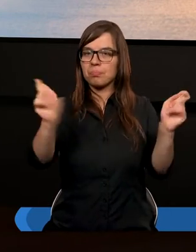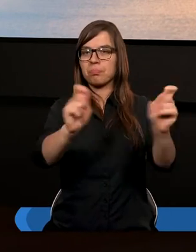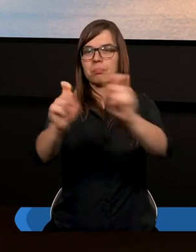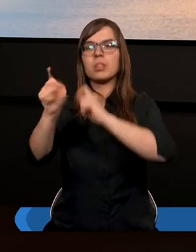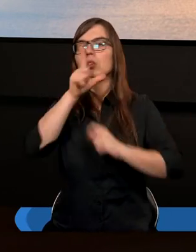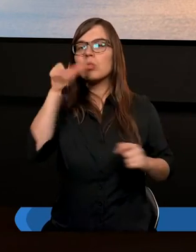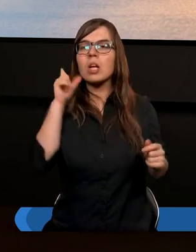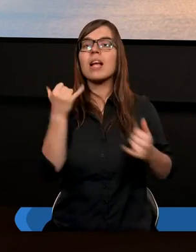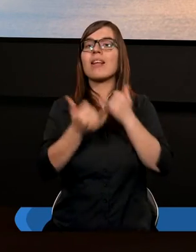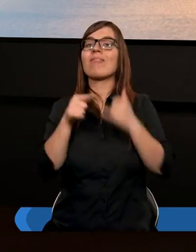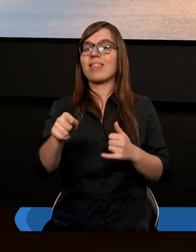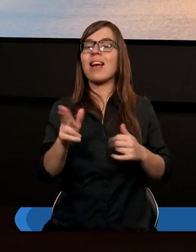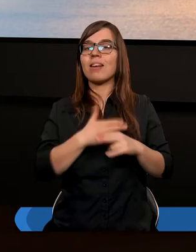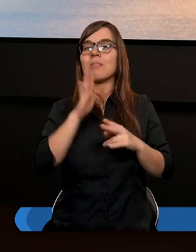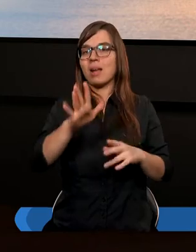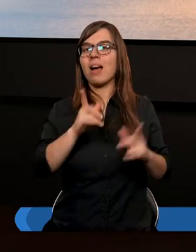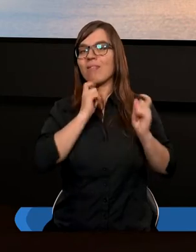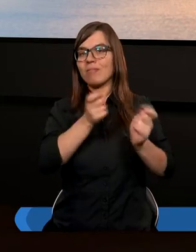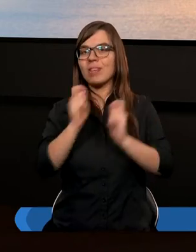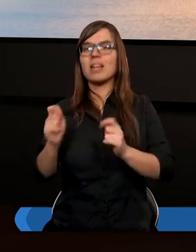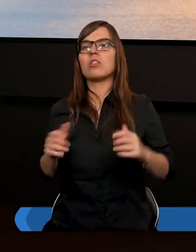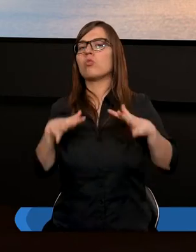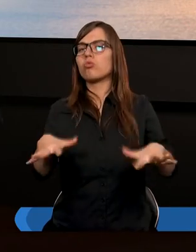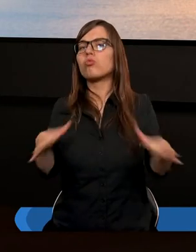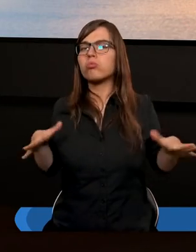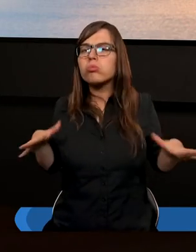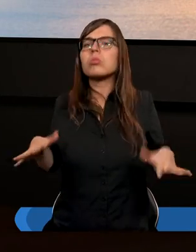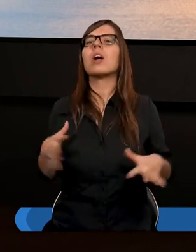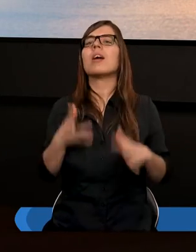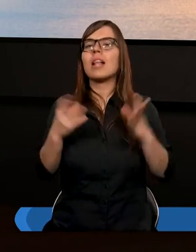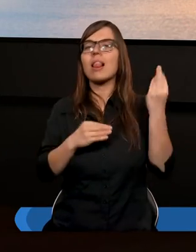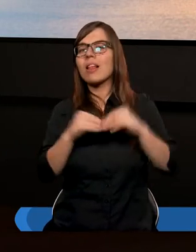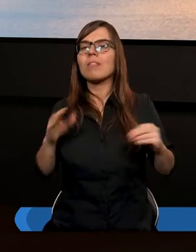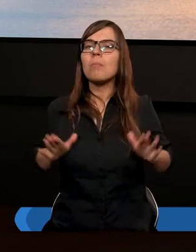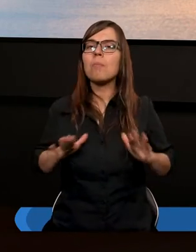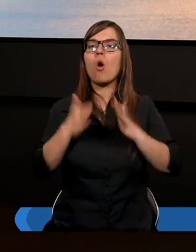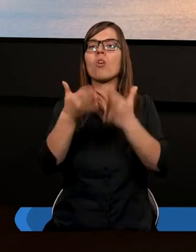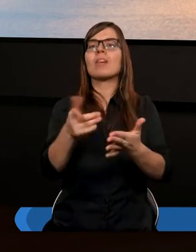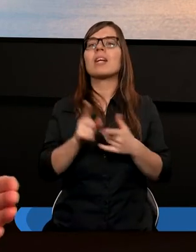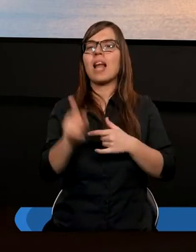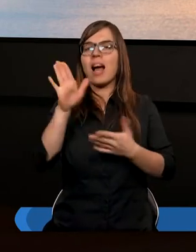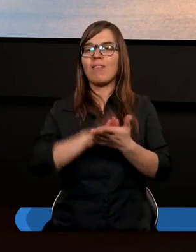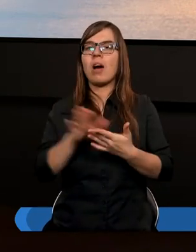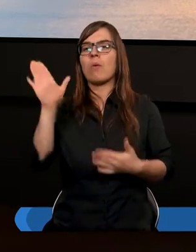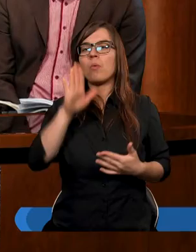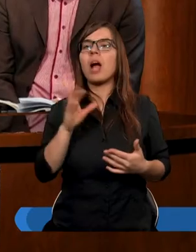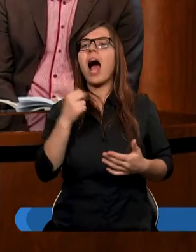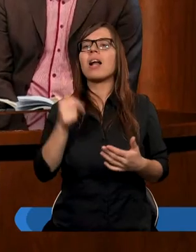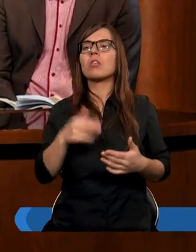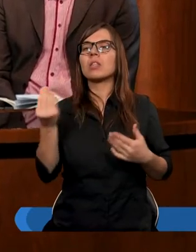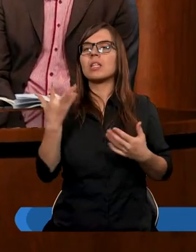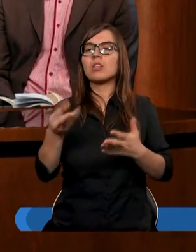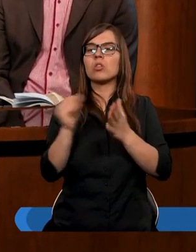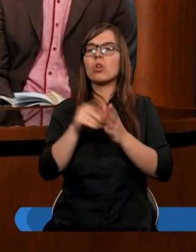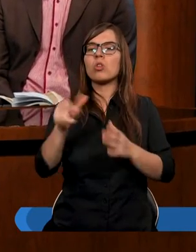abyśmy wtedy, kiedy mamy tych darów jak najwięcej, jak najwięcej poświęcali dla chwały Bożej. Aniu. Ja jeszcze